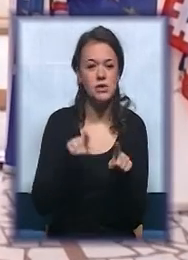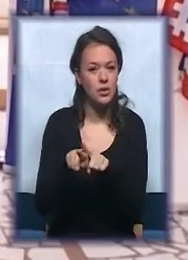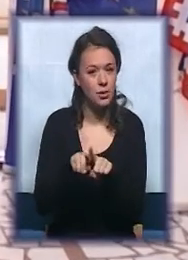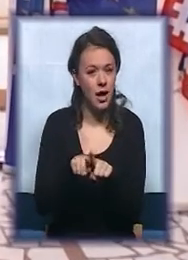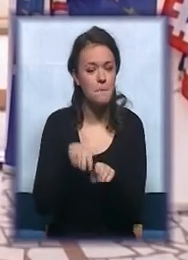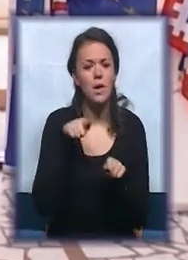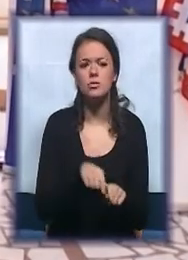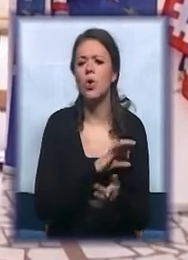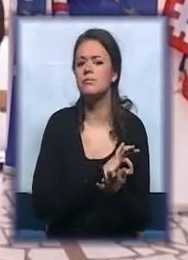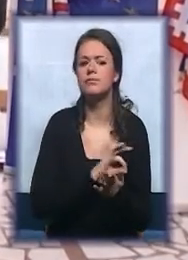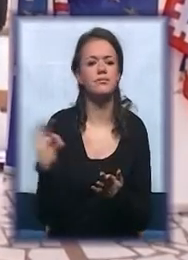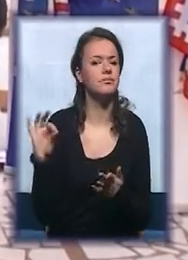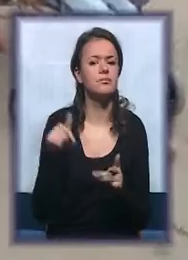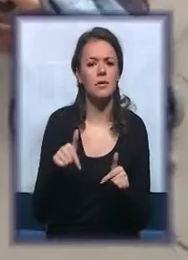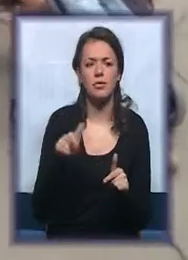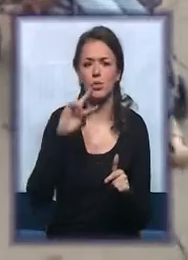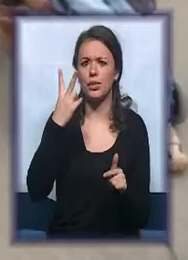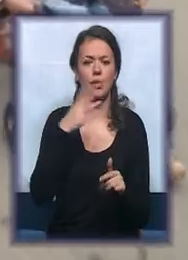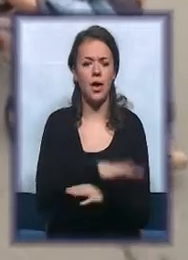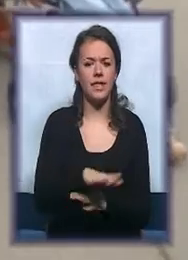To je sada skroz jedno drugo dete.